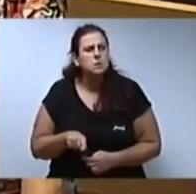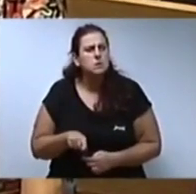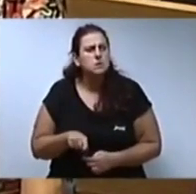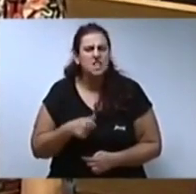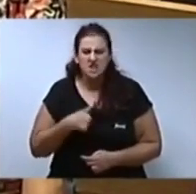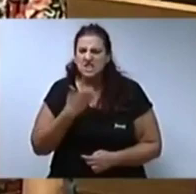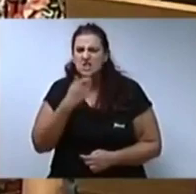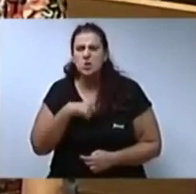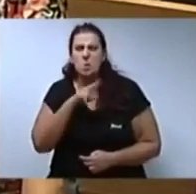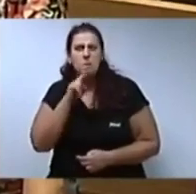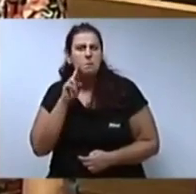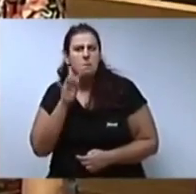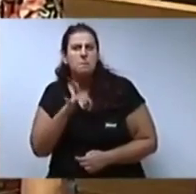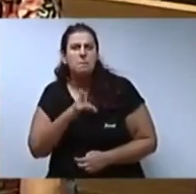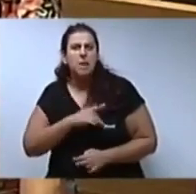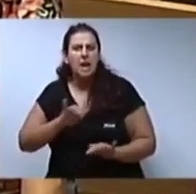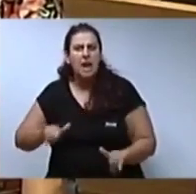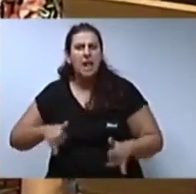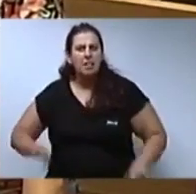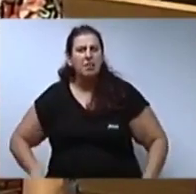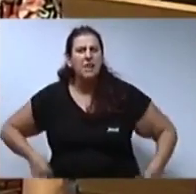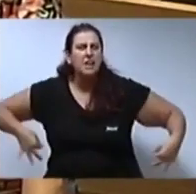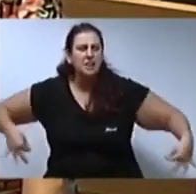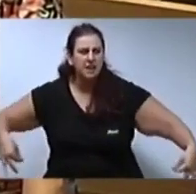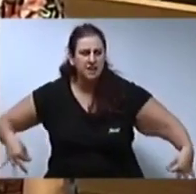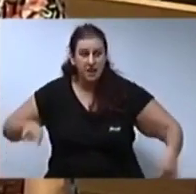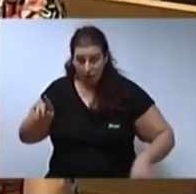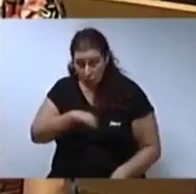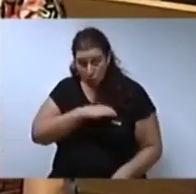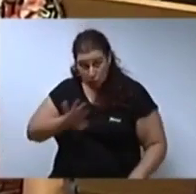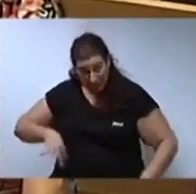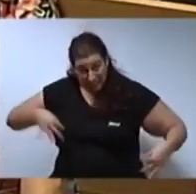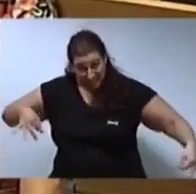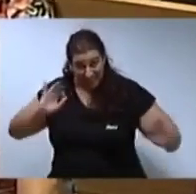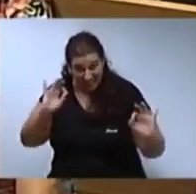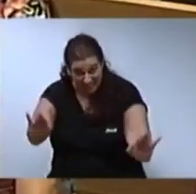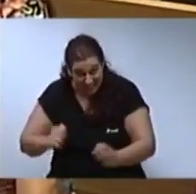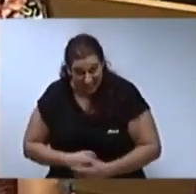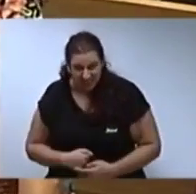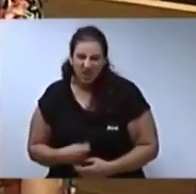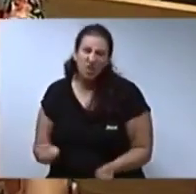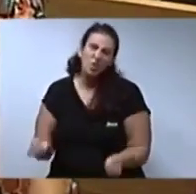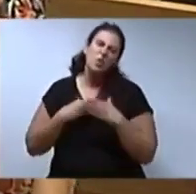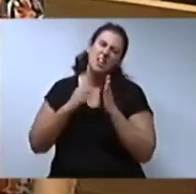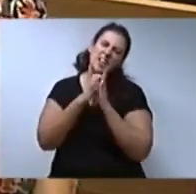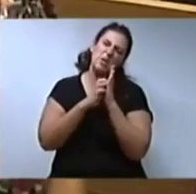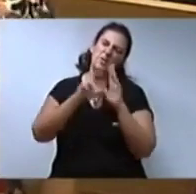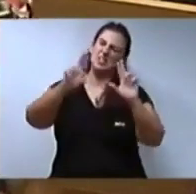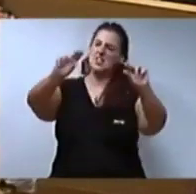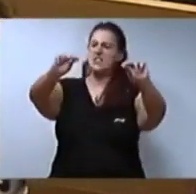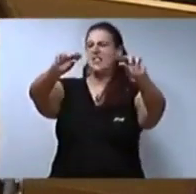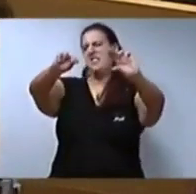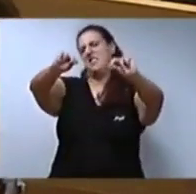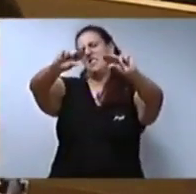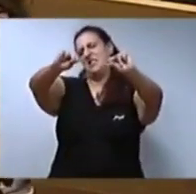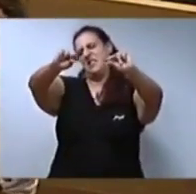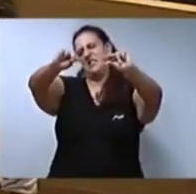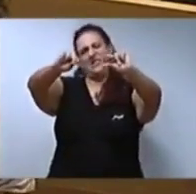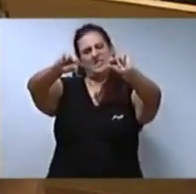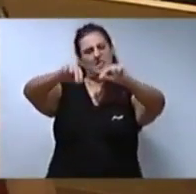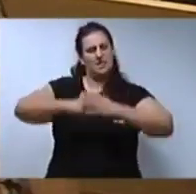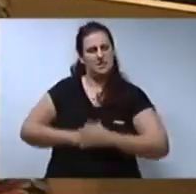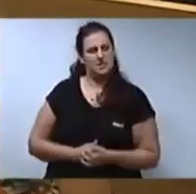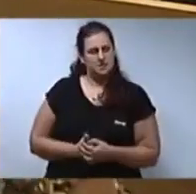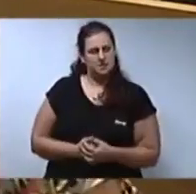madrasta, vostè és la virginal Celicienta? No me cuente en cuento, senyoros míos. No me cuente en